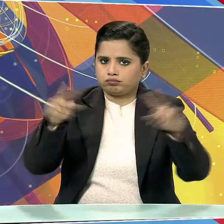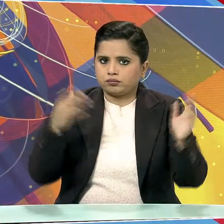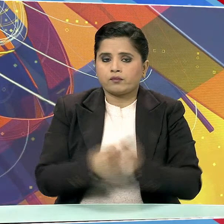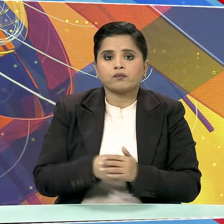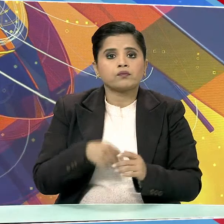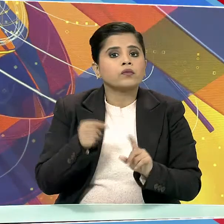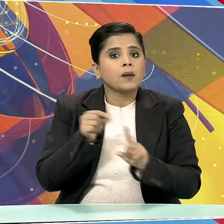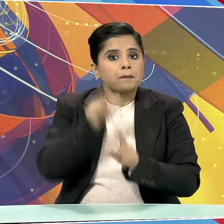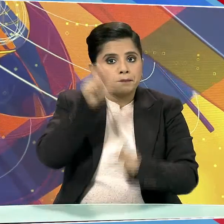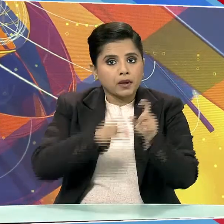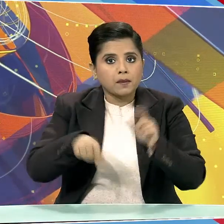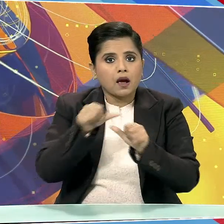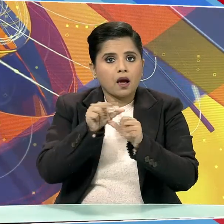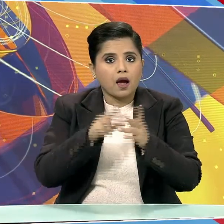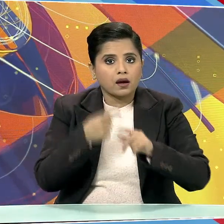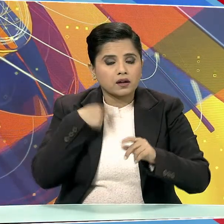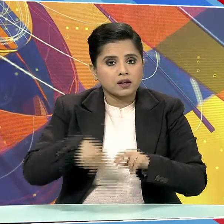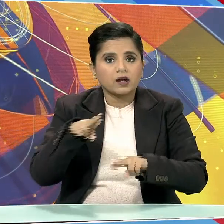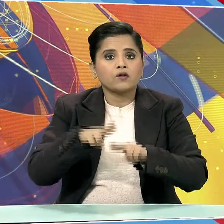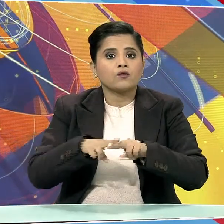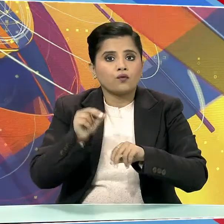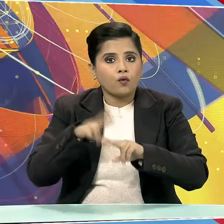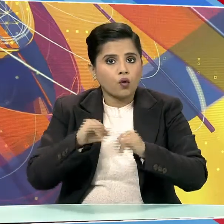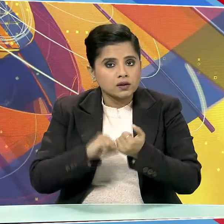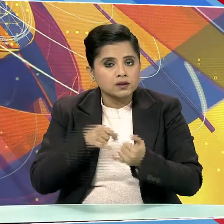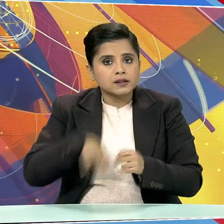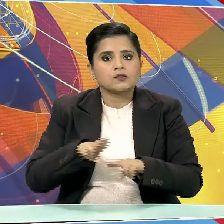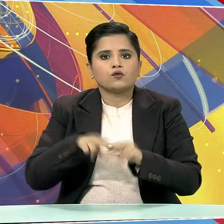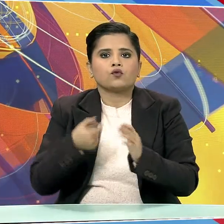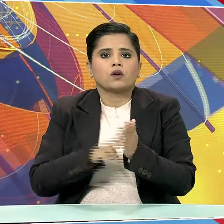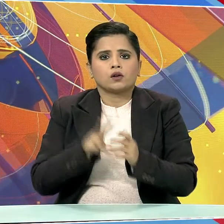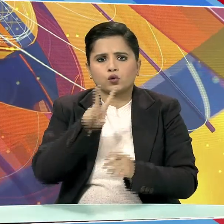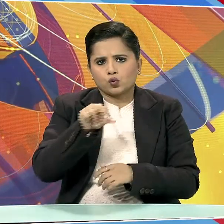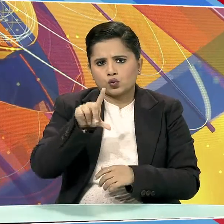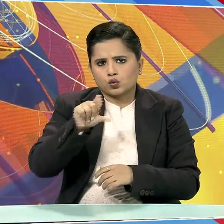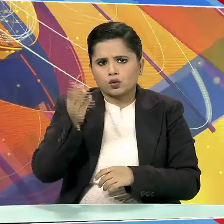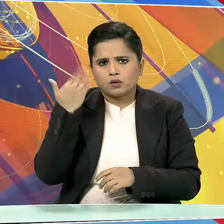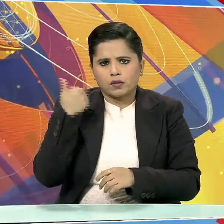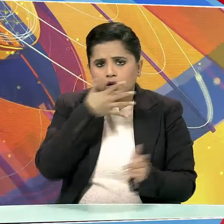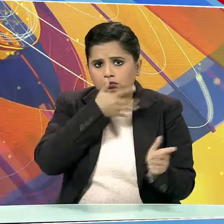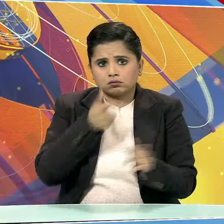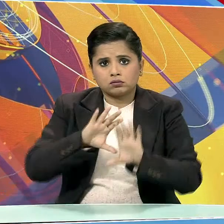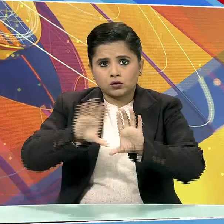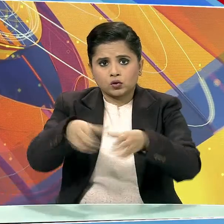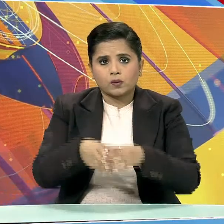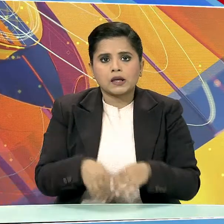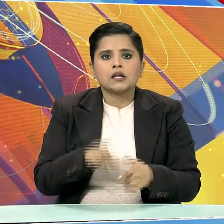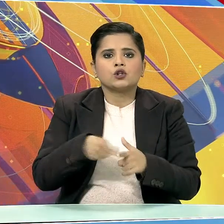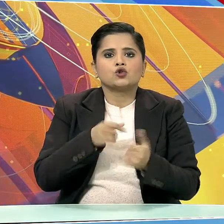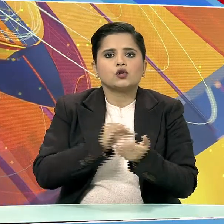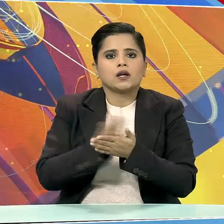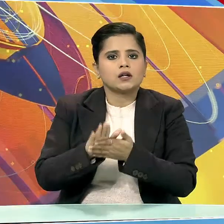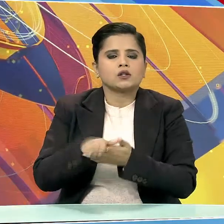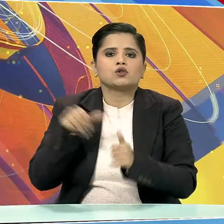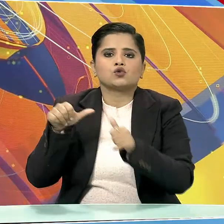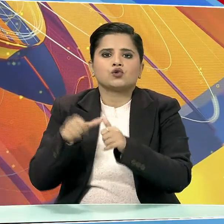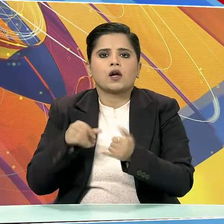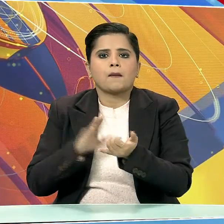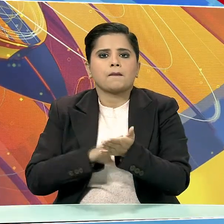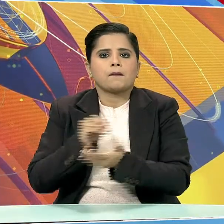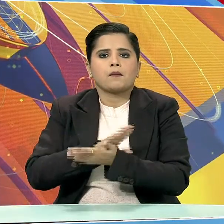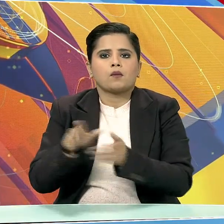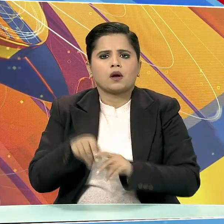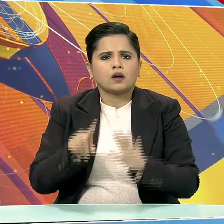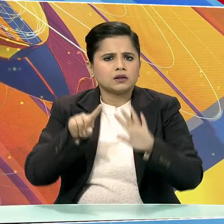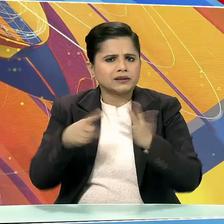पिपल्स एंटी फॉसिस्ट फरंट दोहजार उन्निस में प्रतिवंदिद आतंगी गुट जैशे बहुम्मत के छद्म संगठन